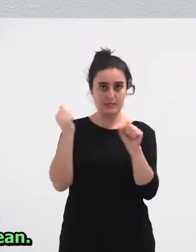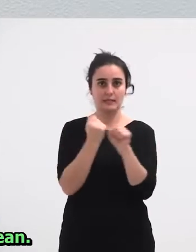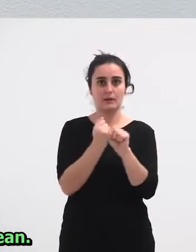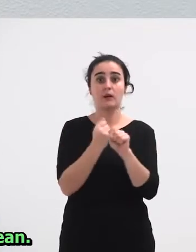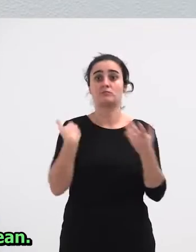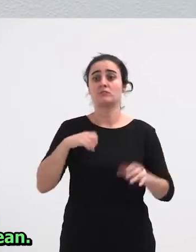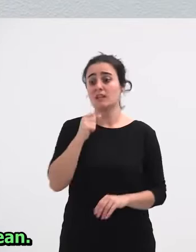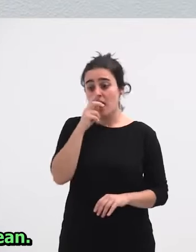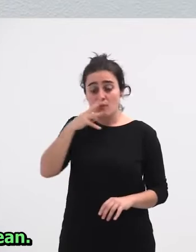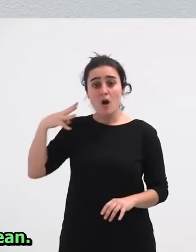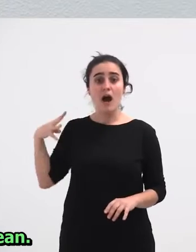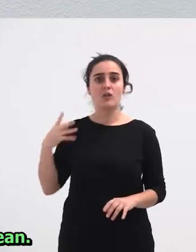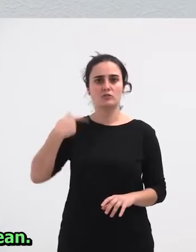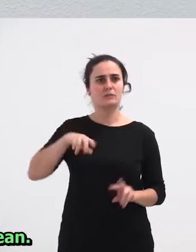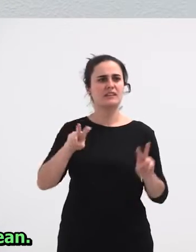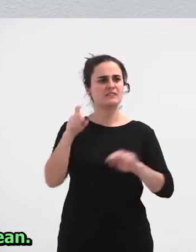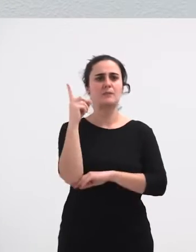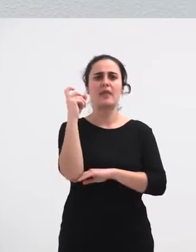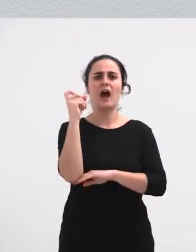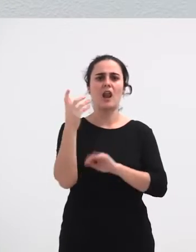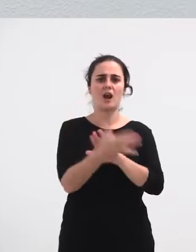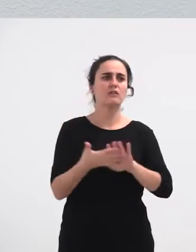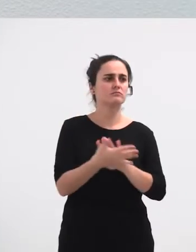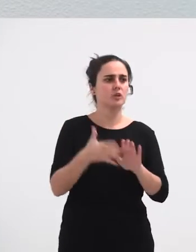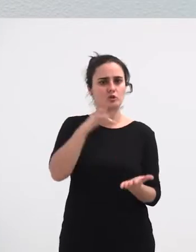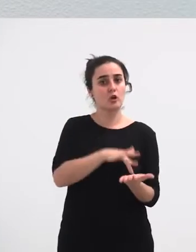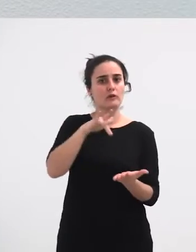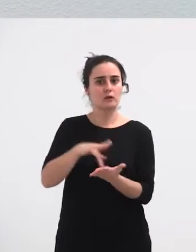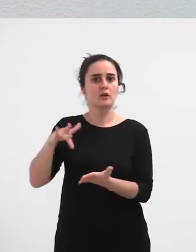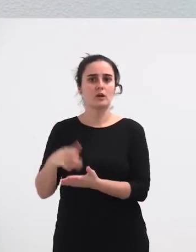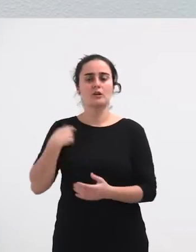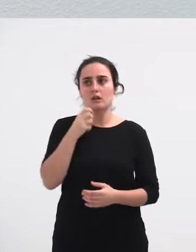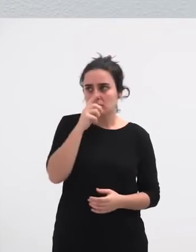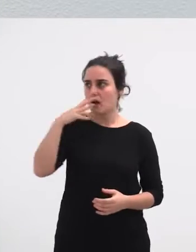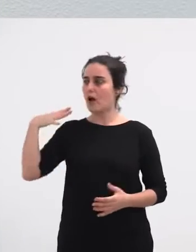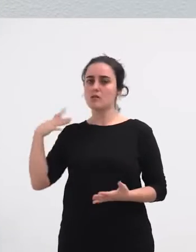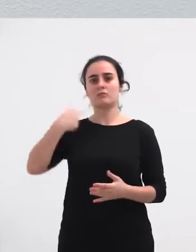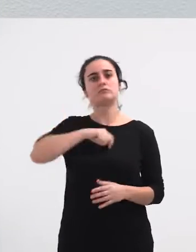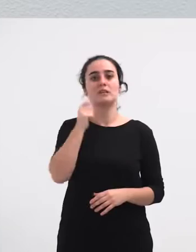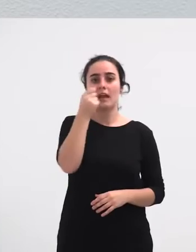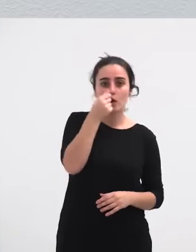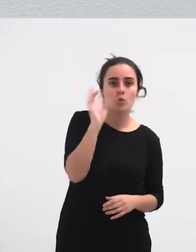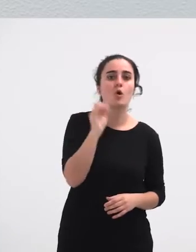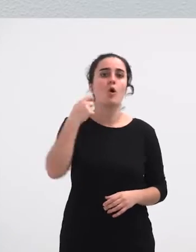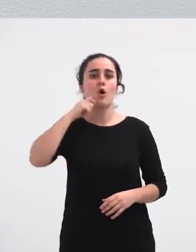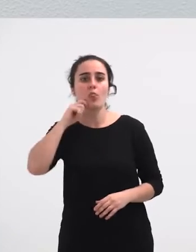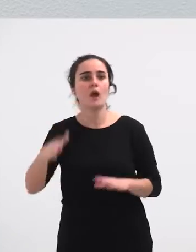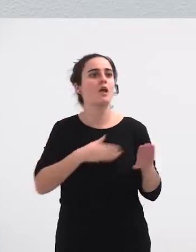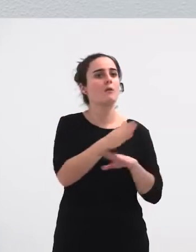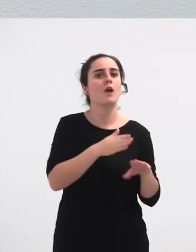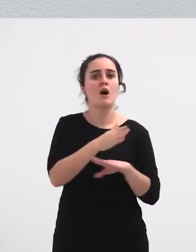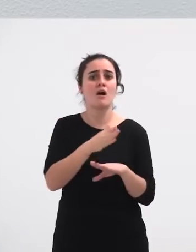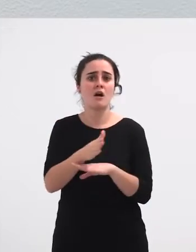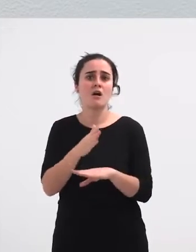tartean, Alardearen gaiari ere Erreparatu beharrean, ez da Eta urte asko dire Irunera joan Ondarribira joan Eta, bueno, ez da